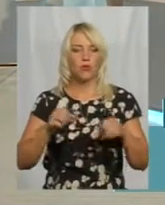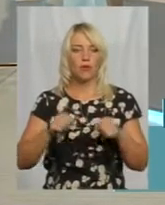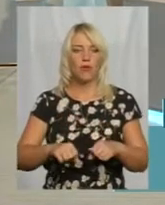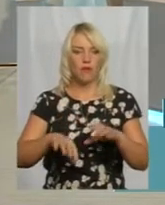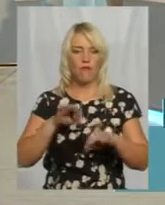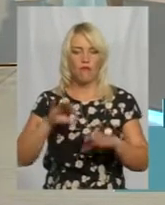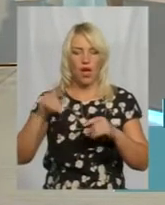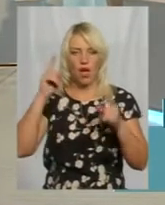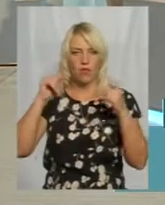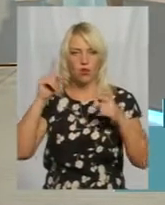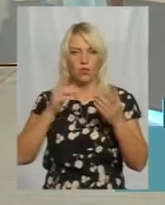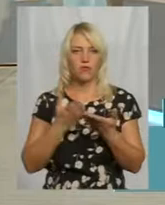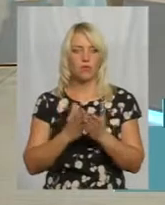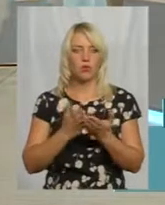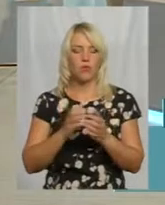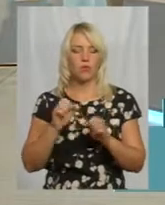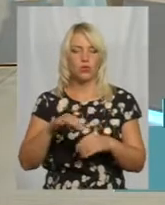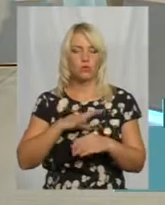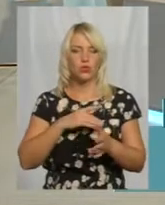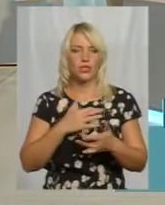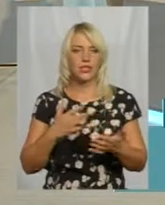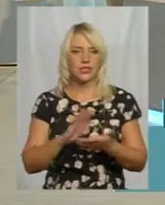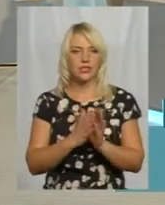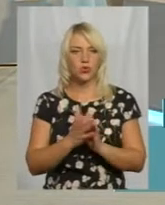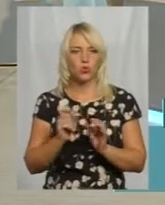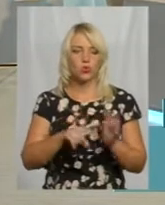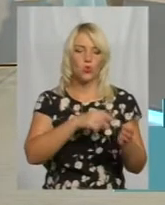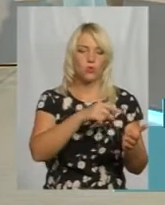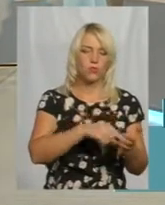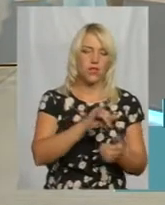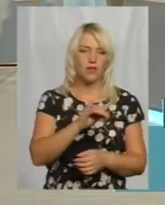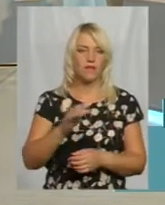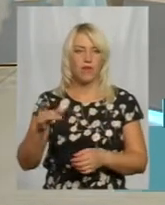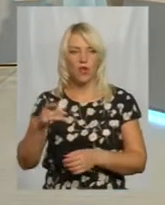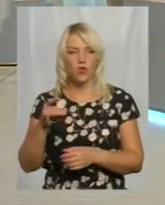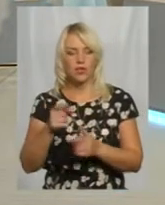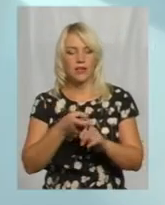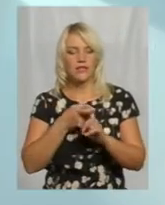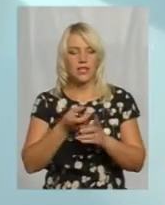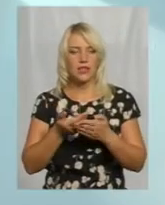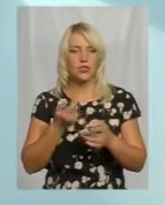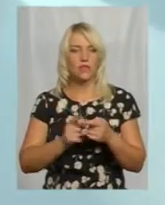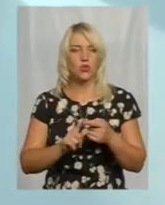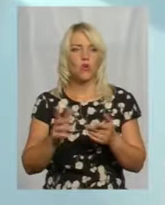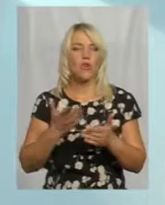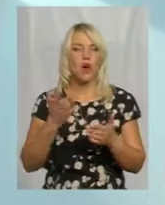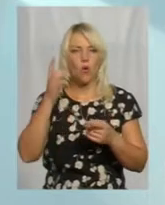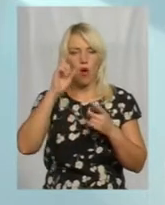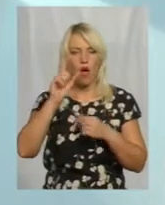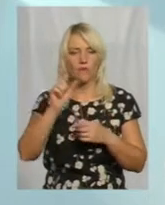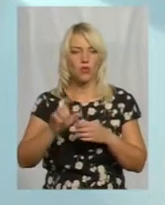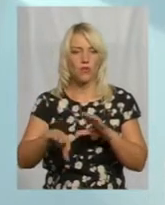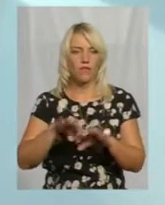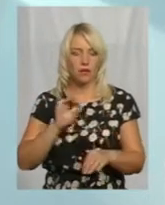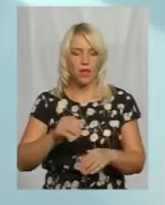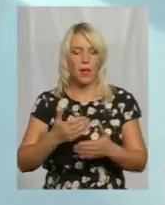-підручників, і тому може бути різна ситуація і в містах, і в районах, в залежності від того, якого автора вибрали. Право